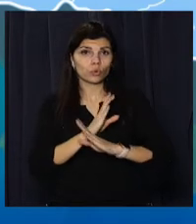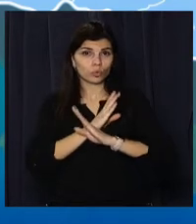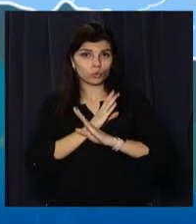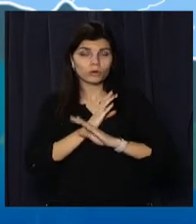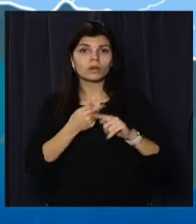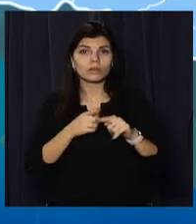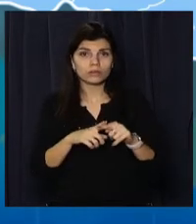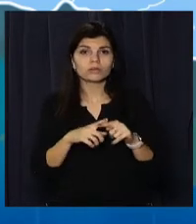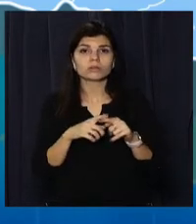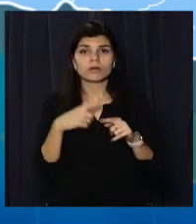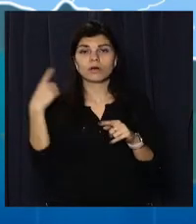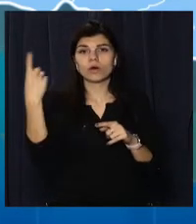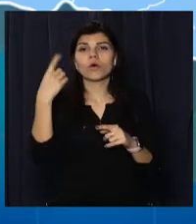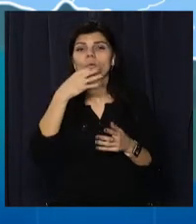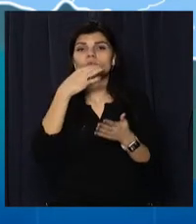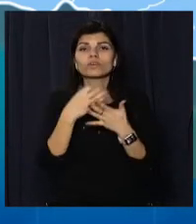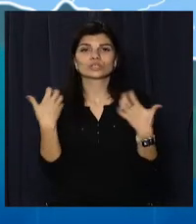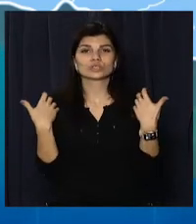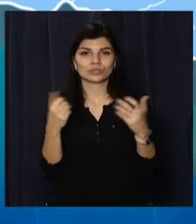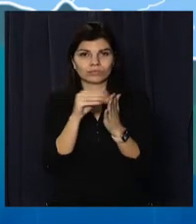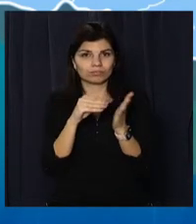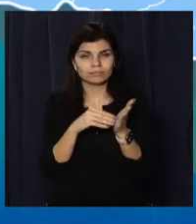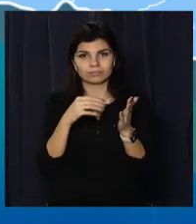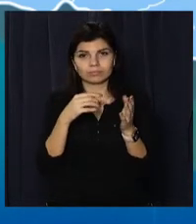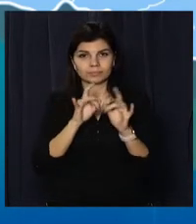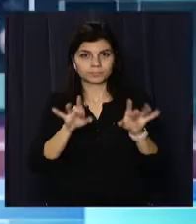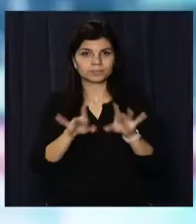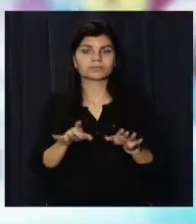статистику наводять в обласному департаменті охорони здоров'я.